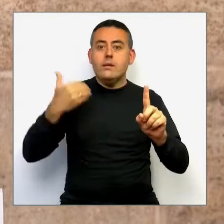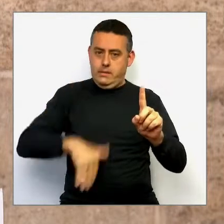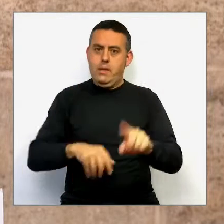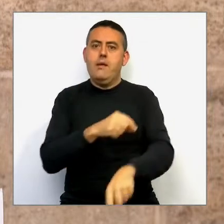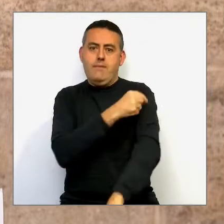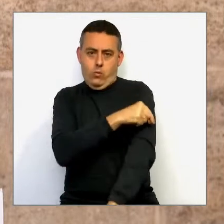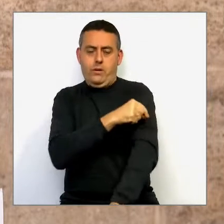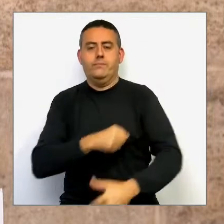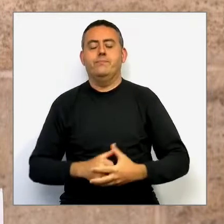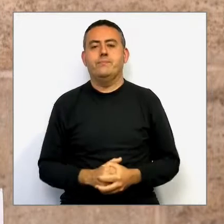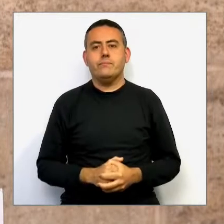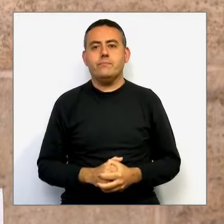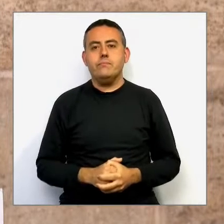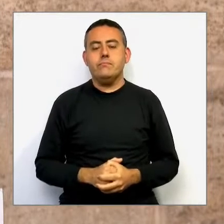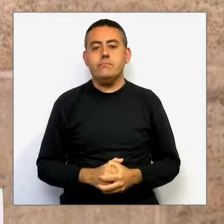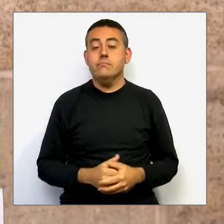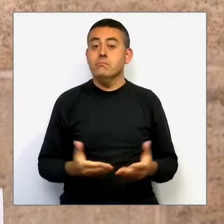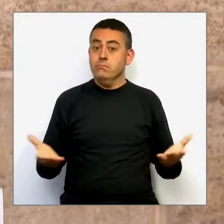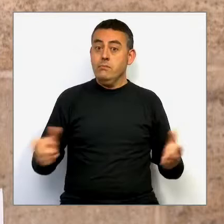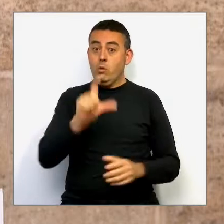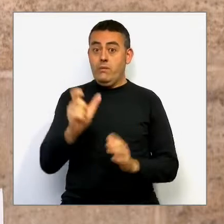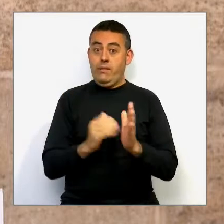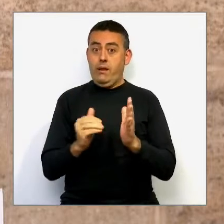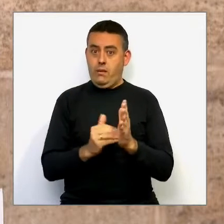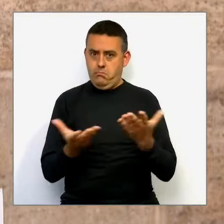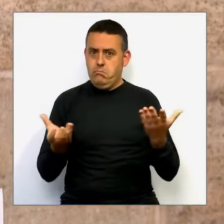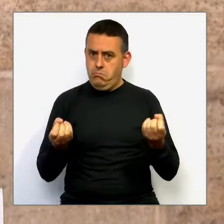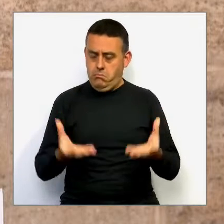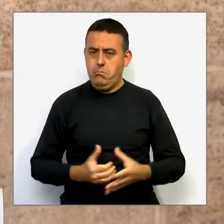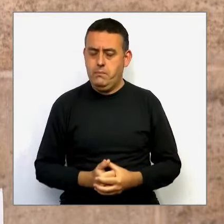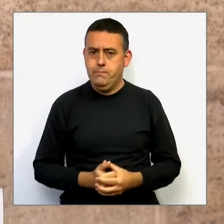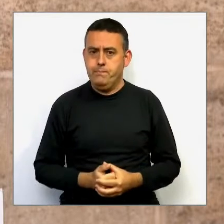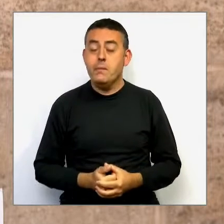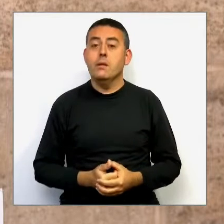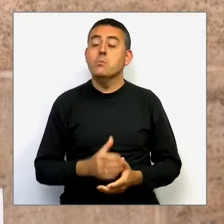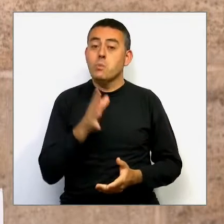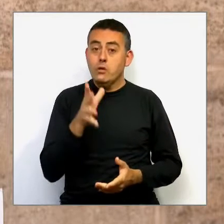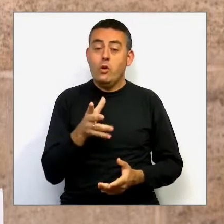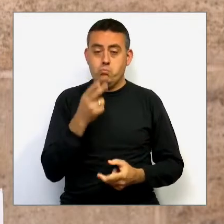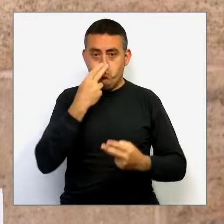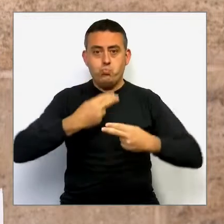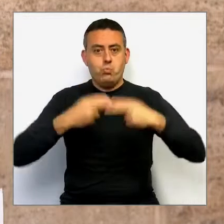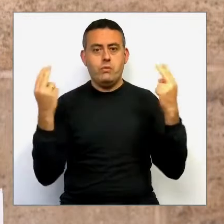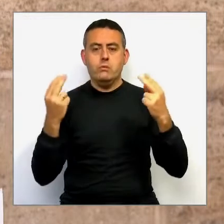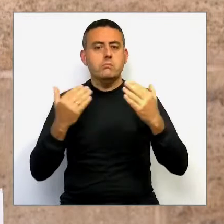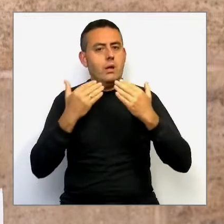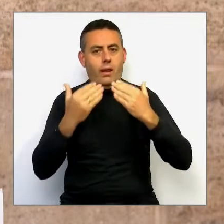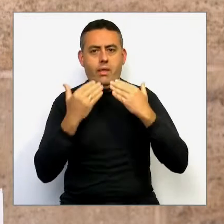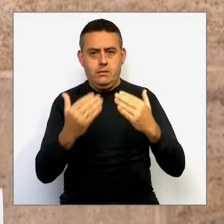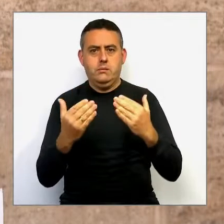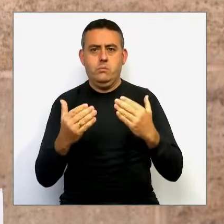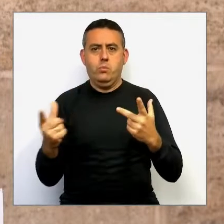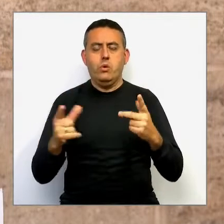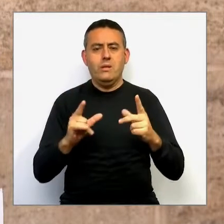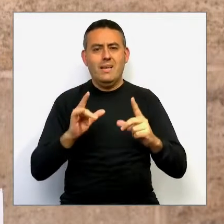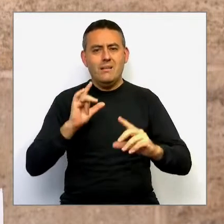En aquest sentit, vull agrair una altra vegada públicament l'esforç organitzatiu, l